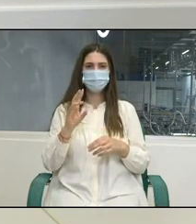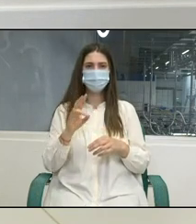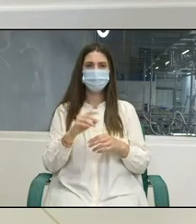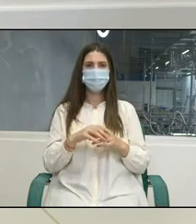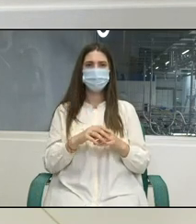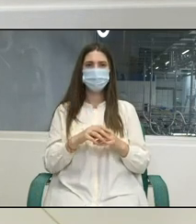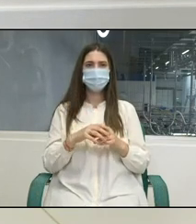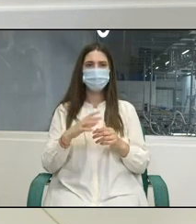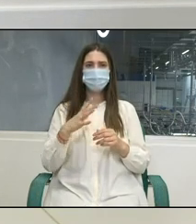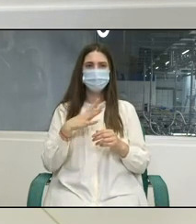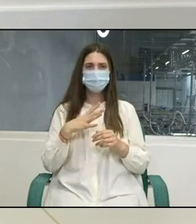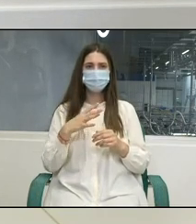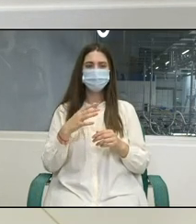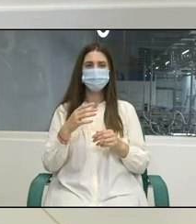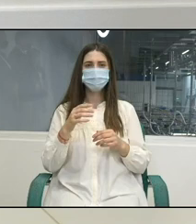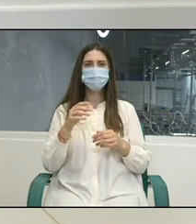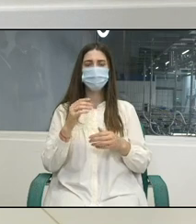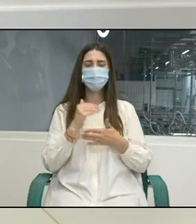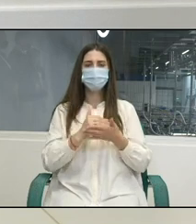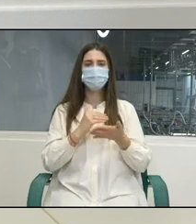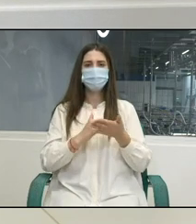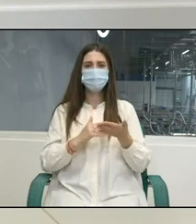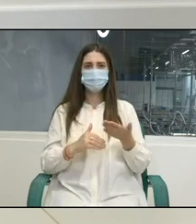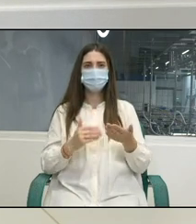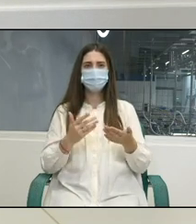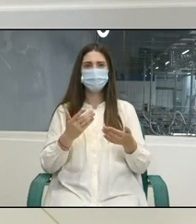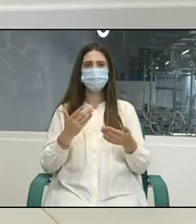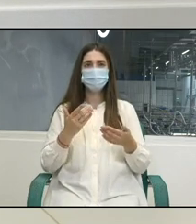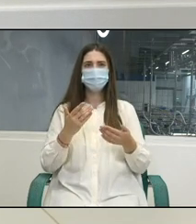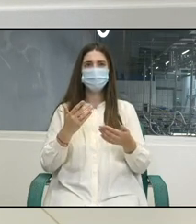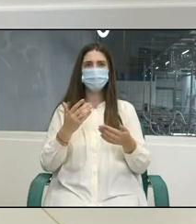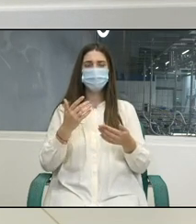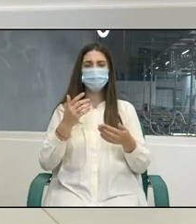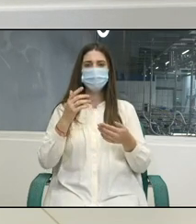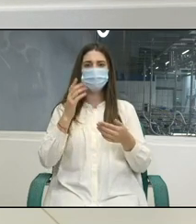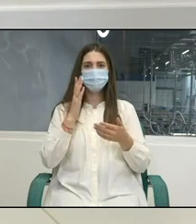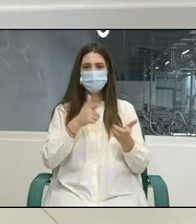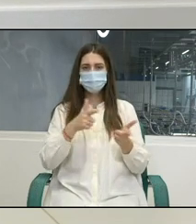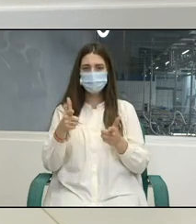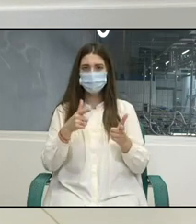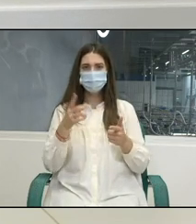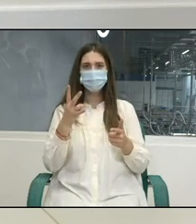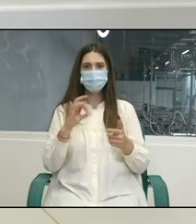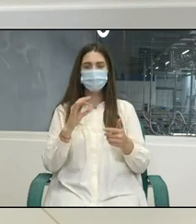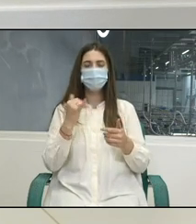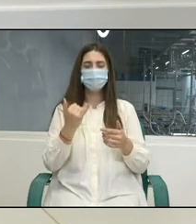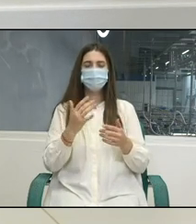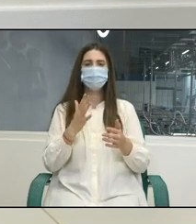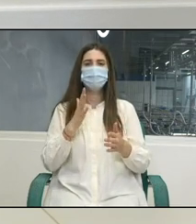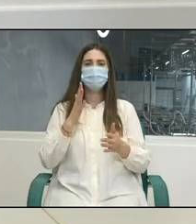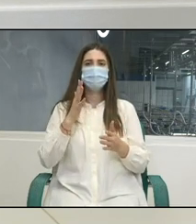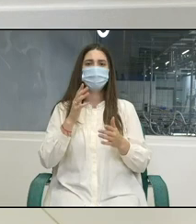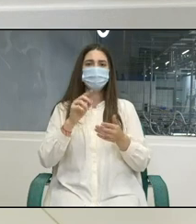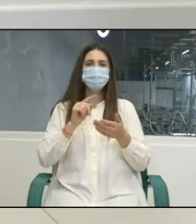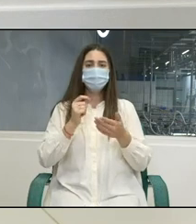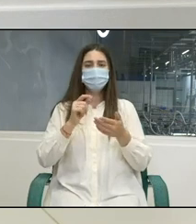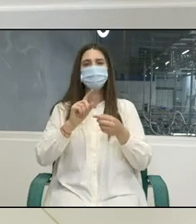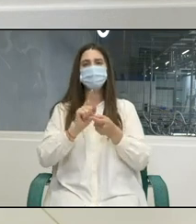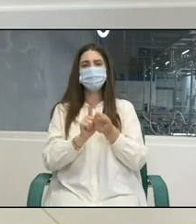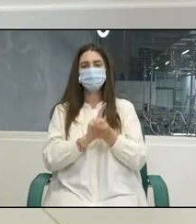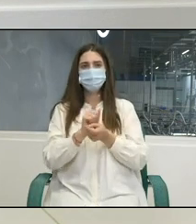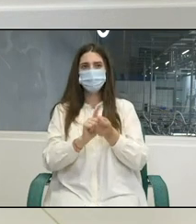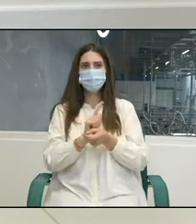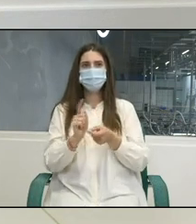elaborat și a trebuit doar să-l parcurgem, să-l analizăm. Am avut câteva sugestii și mulțumesc pentru